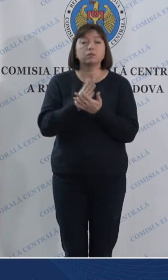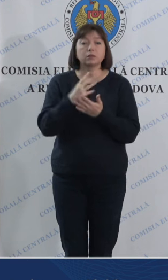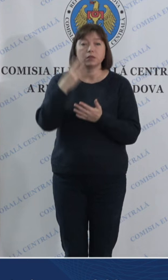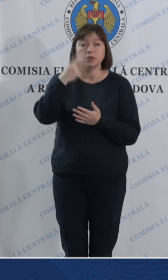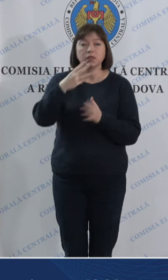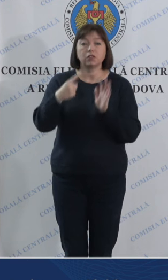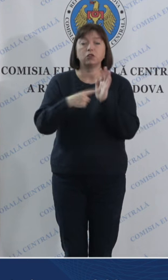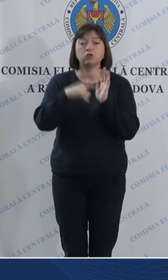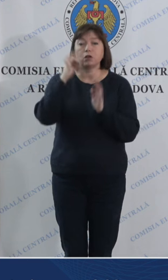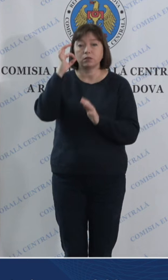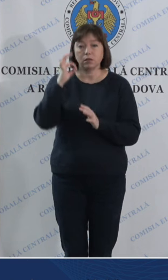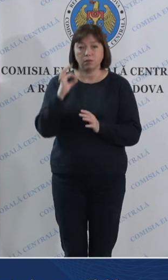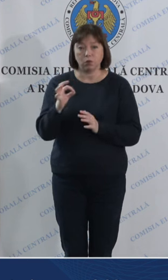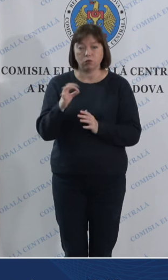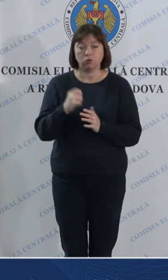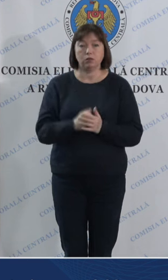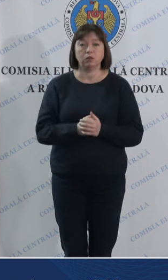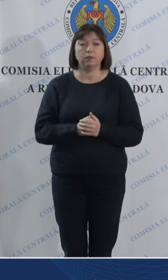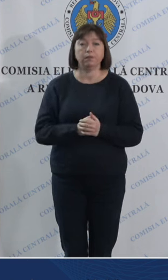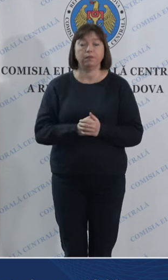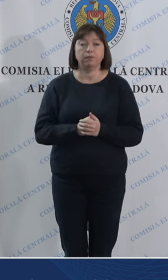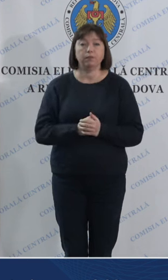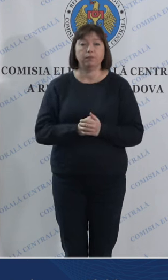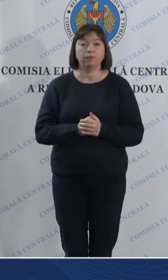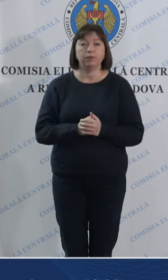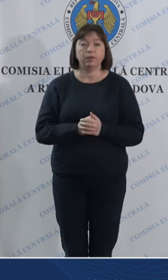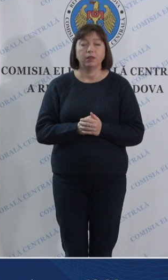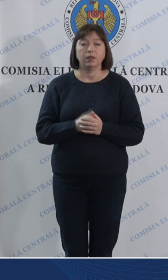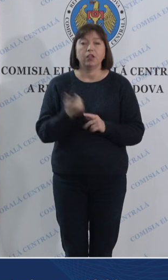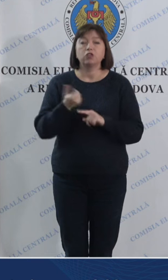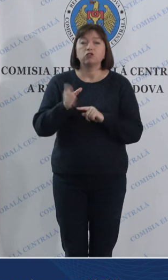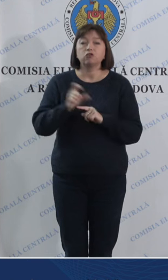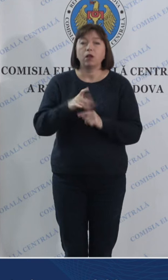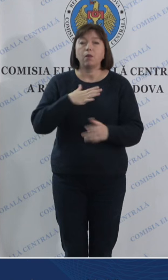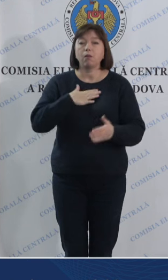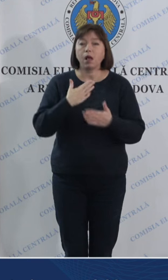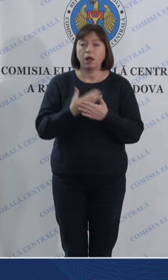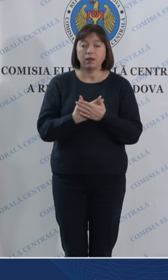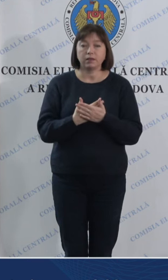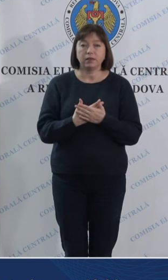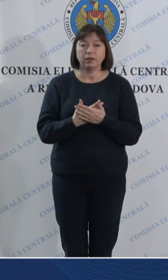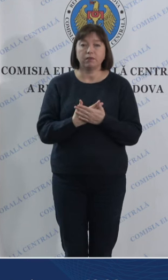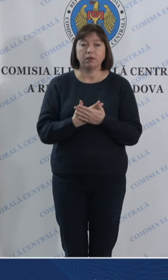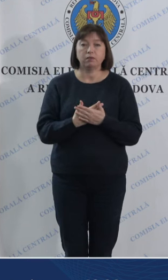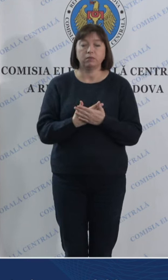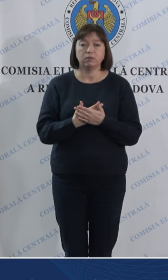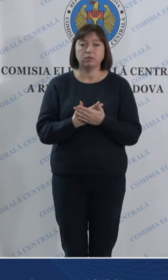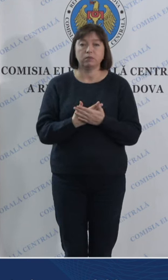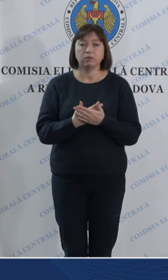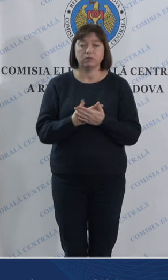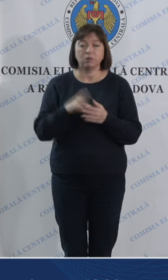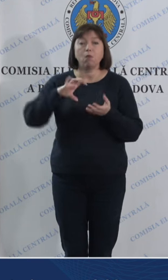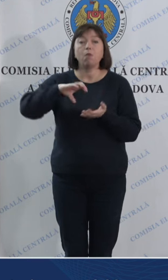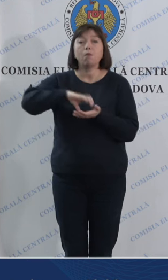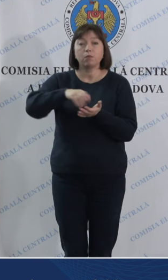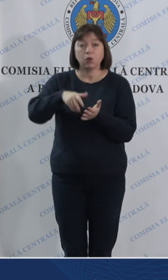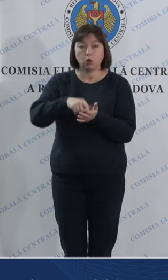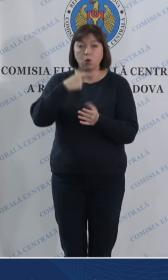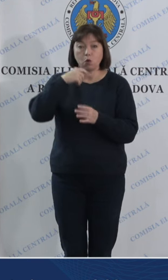36 de procente cele mai active birouri